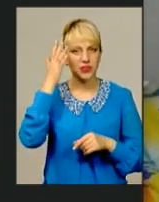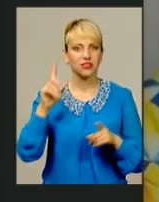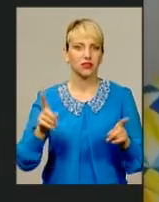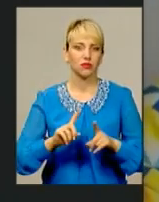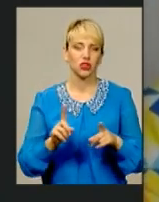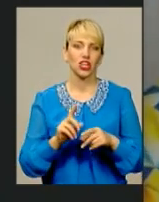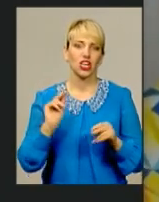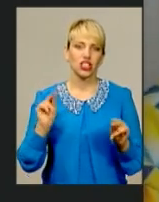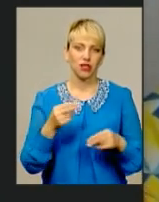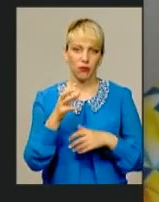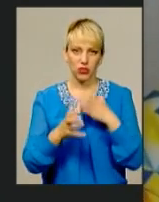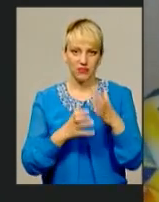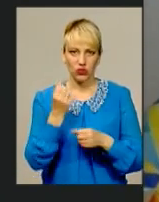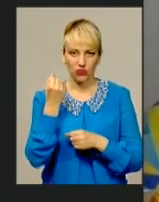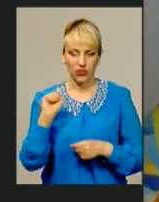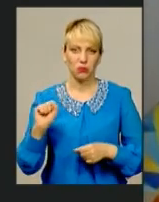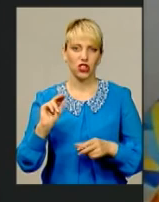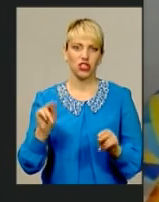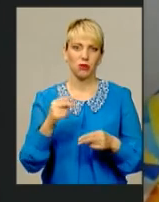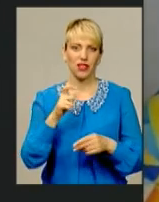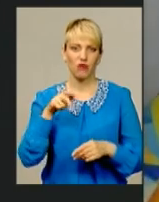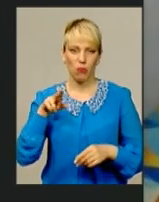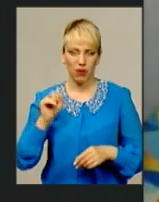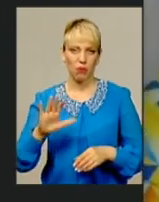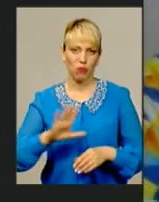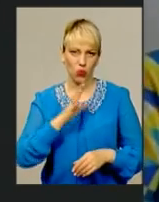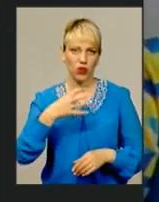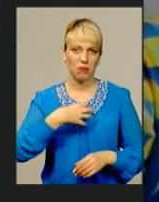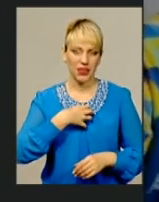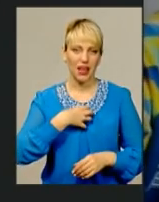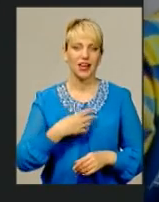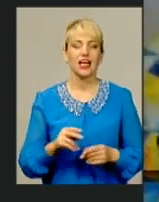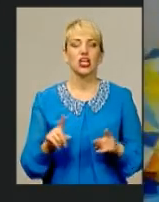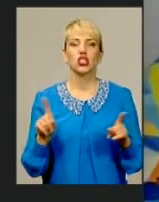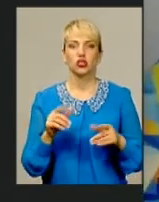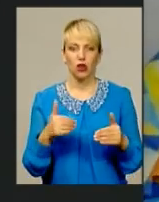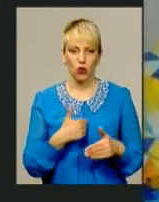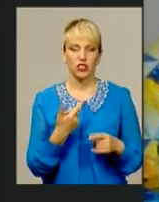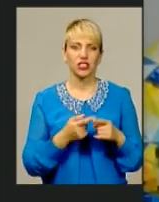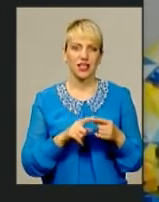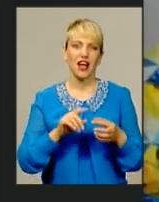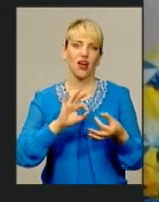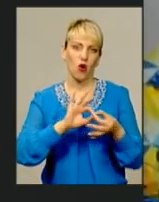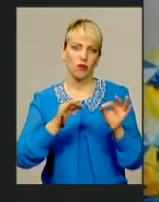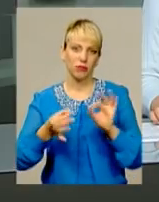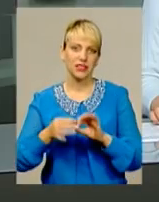чи в нас світу ми виграли, чи навіть Європа в нас були медалі. Але чи ми хочемо, це Олімпійське золото.